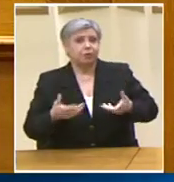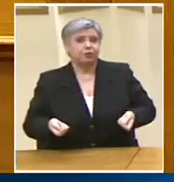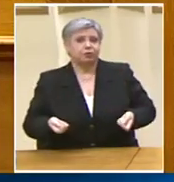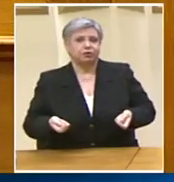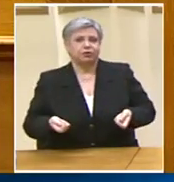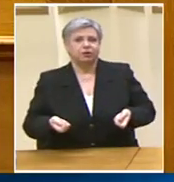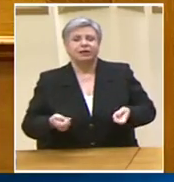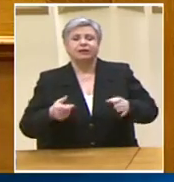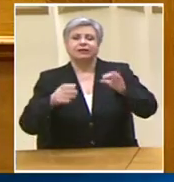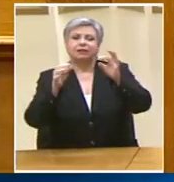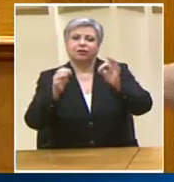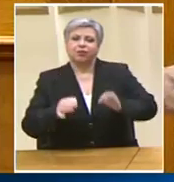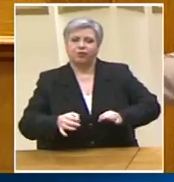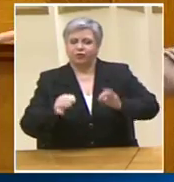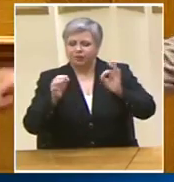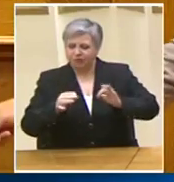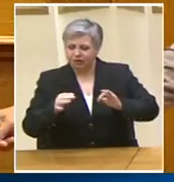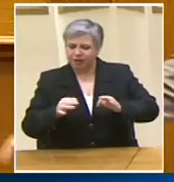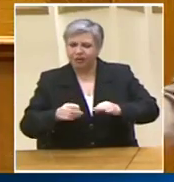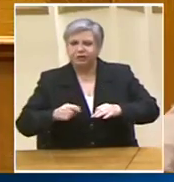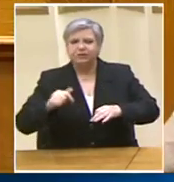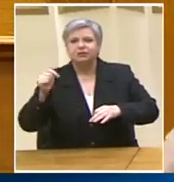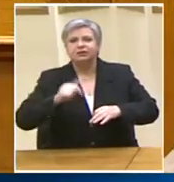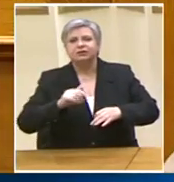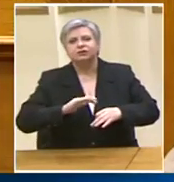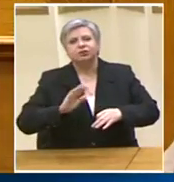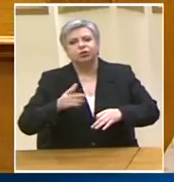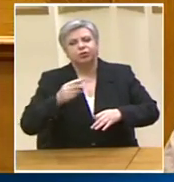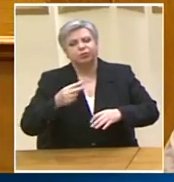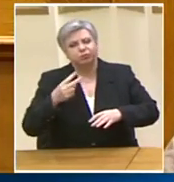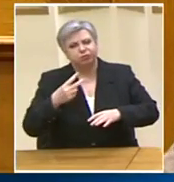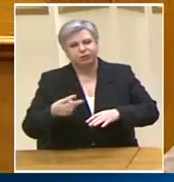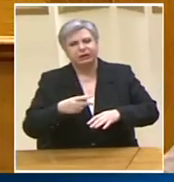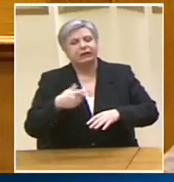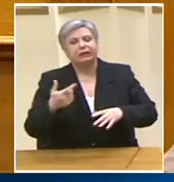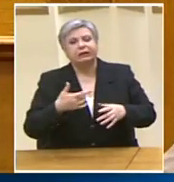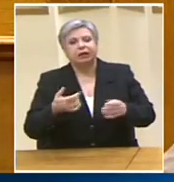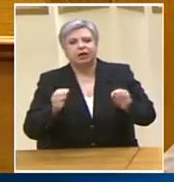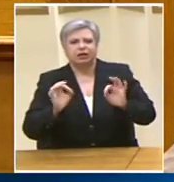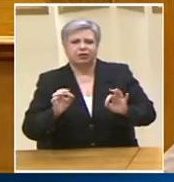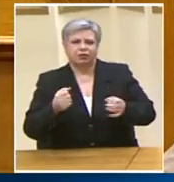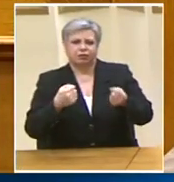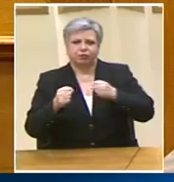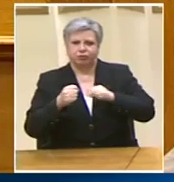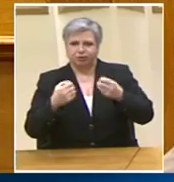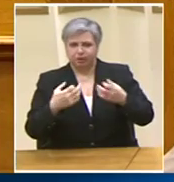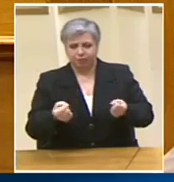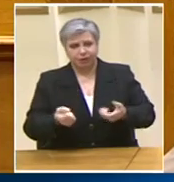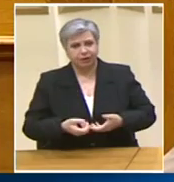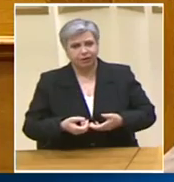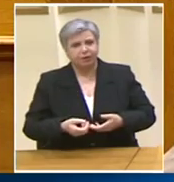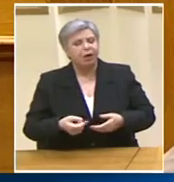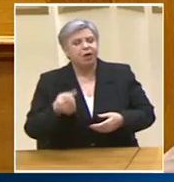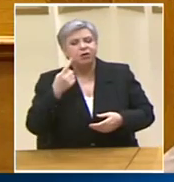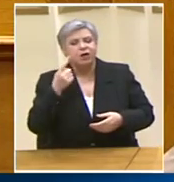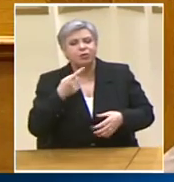αυτή θα είναι και η αιτία Που θα αναγκαστείτε στον επόμενο προϋπολογισμό Να φέρτε μέτρα λιτότητας Να δούμε εκεί πόσο έτοιμοι θα